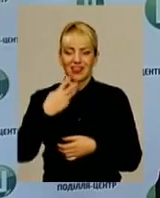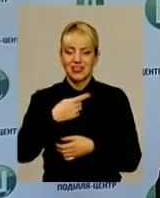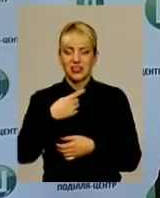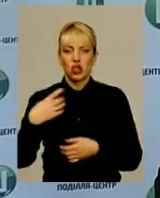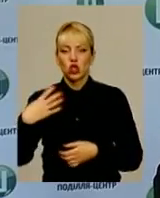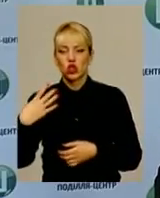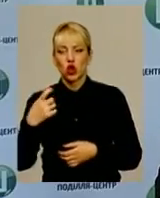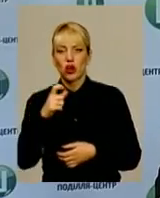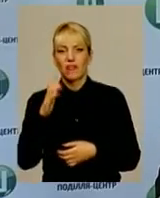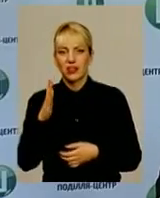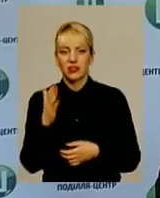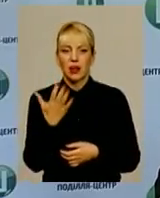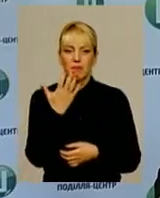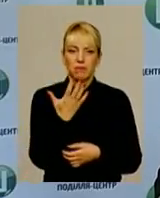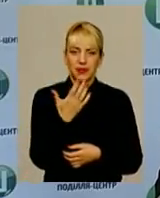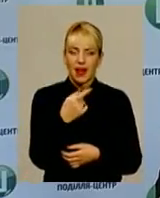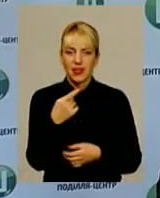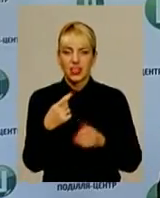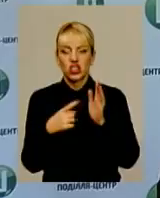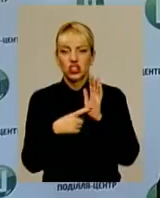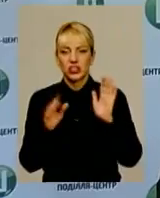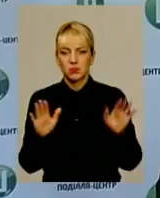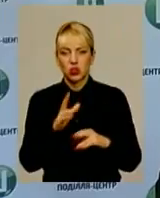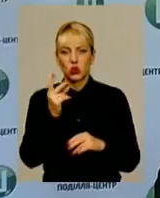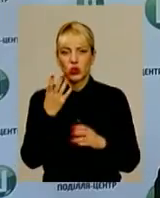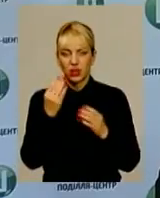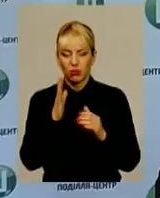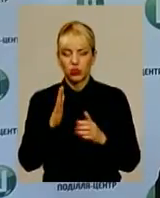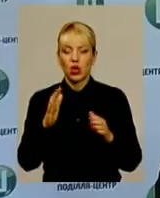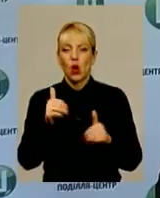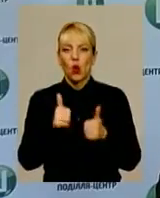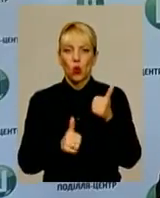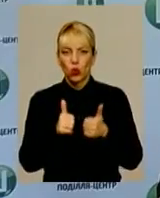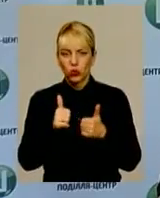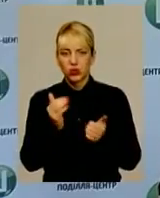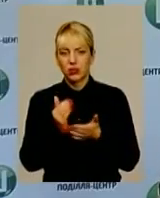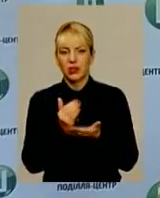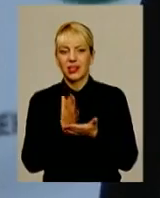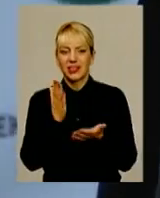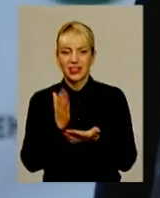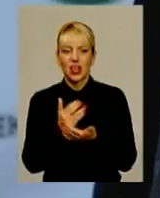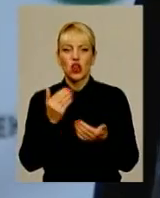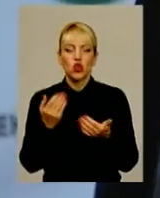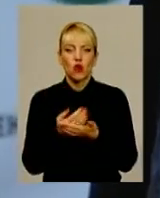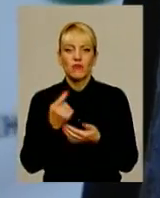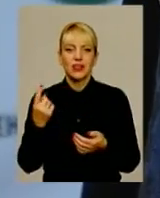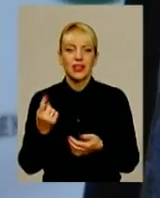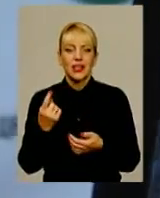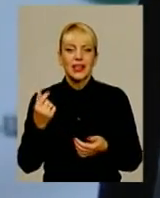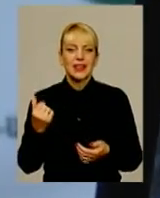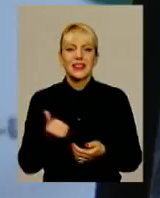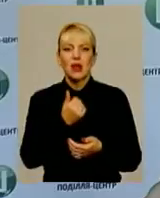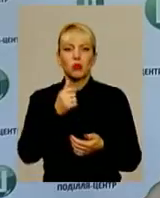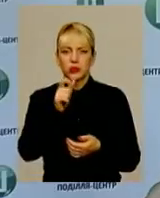-6 пісень. Другий день буде конкурсна програма, також є вже нові дебютанти, дуже цікаві. Нові